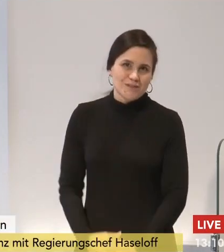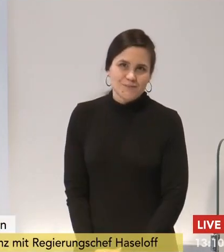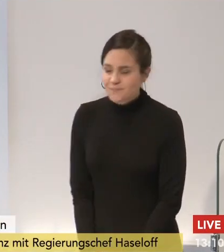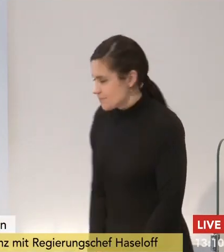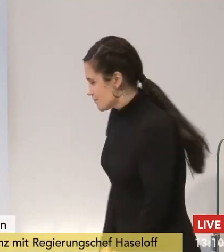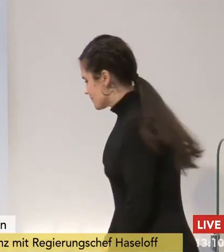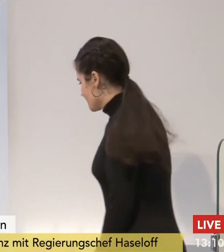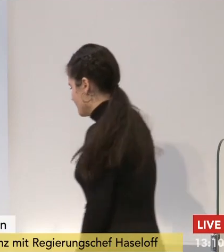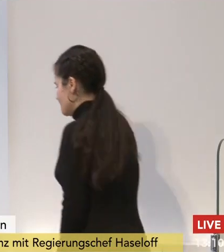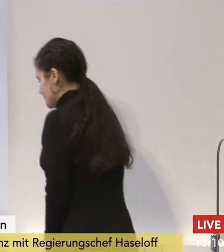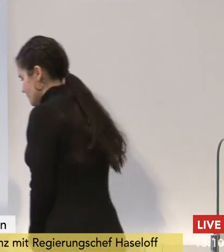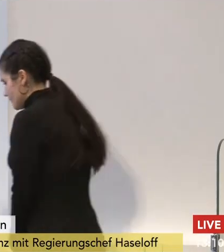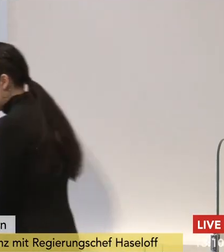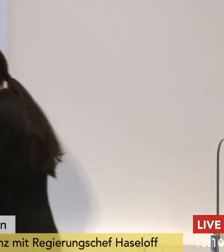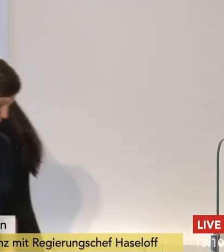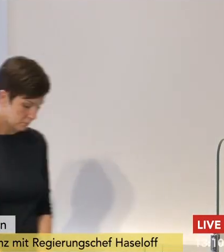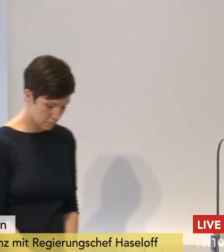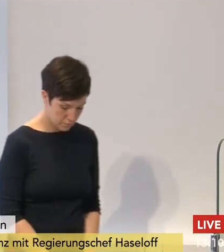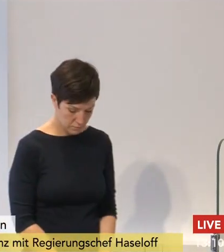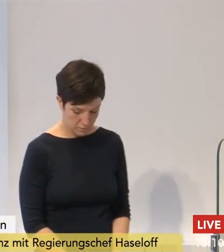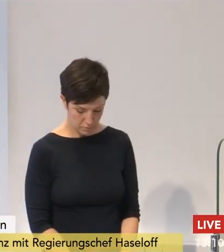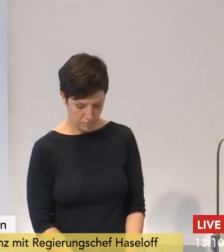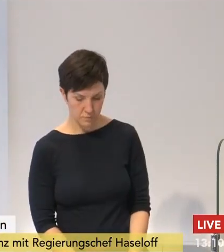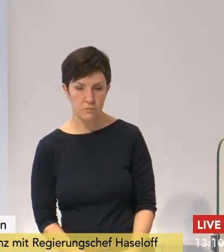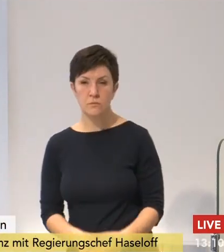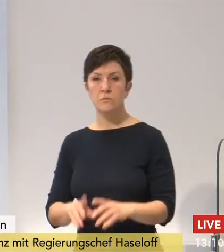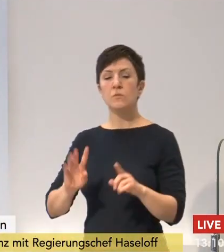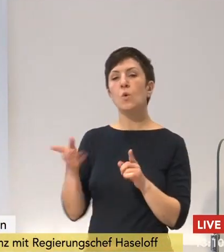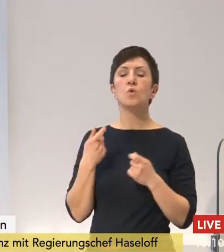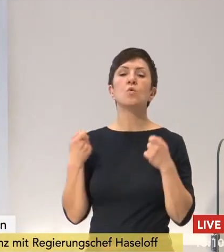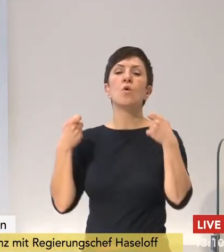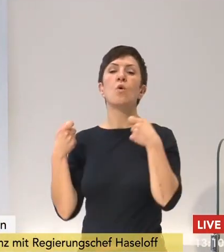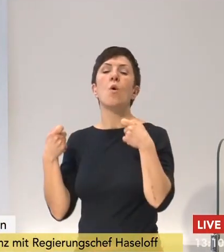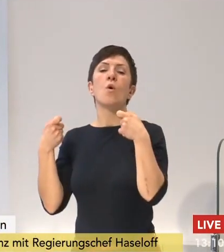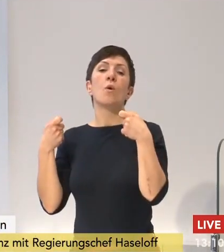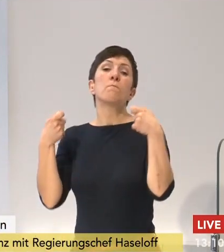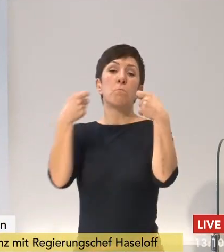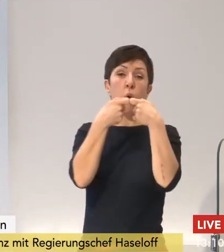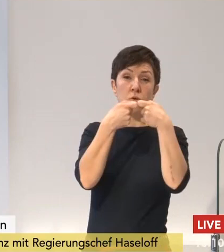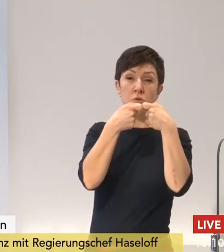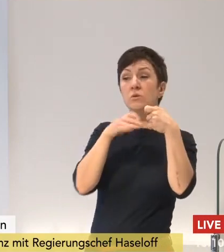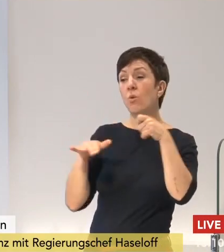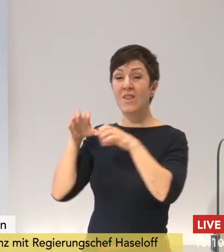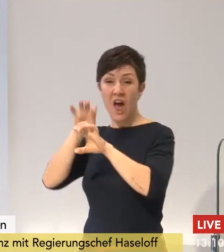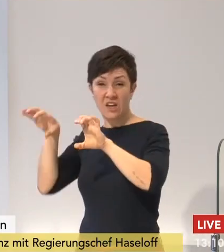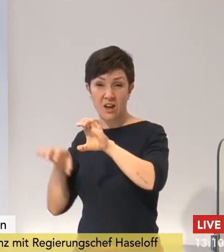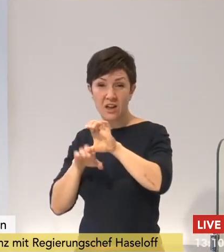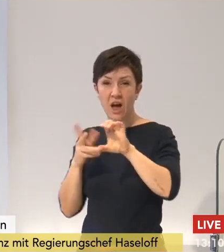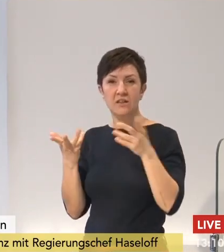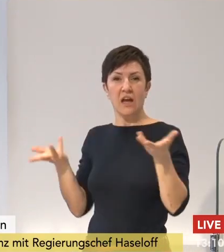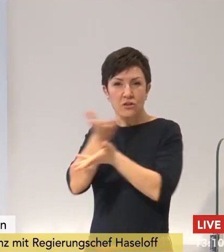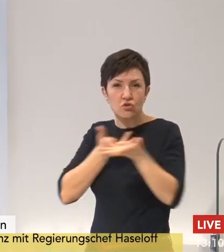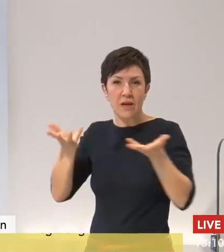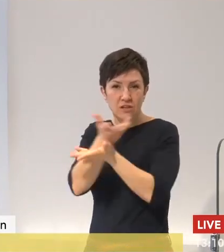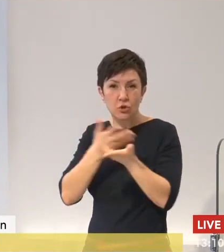hinaus zweitens auch den weiteren Gang der Bundesländergespräche abwarten. Und das unter zwei Gesichtspunkten. Zum einen, wir brauchen dringend Informationen